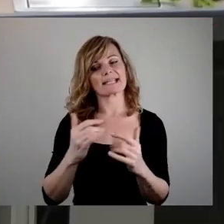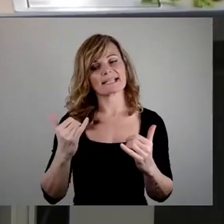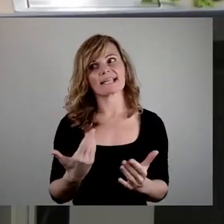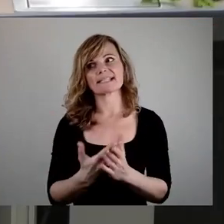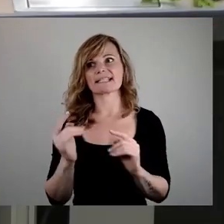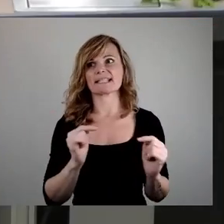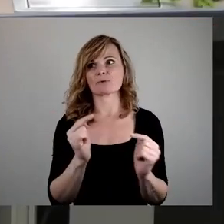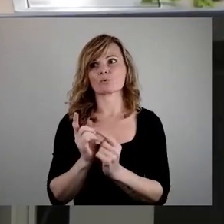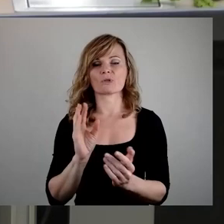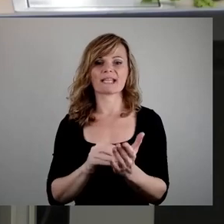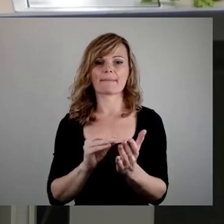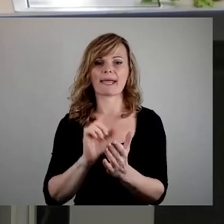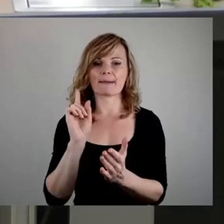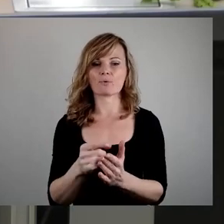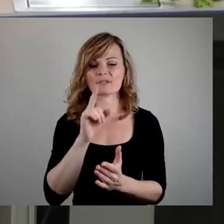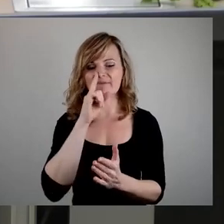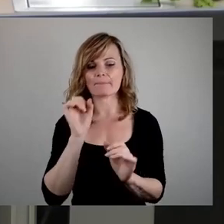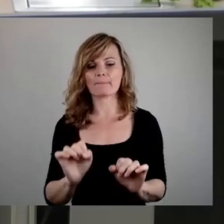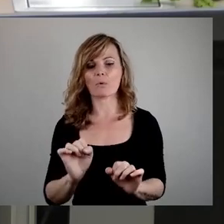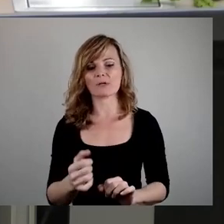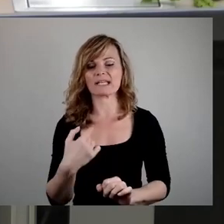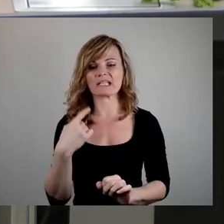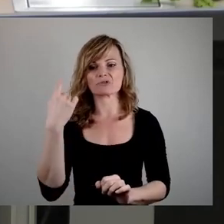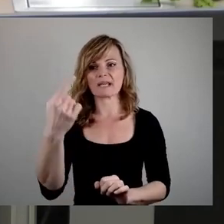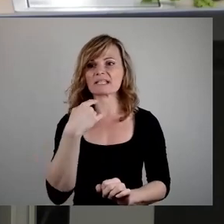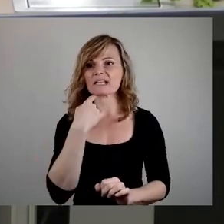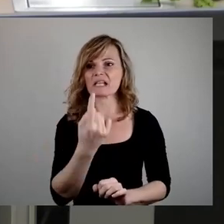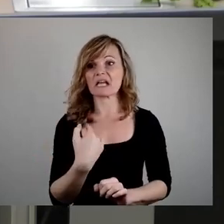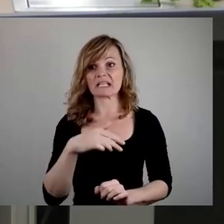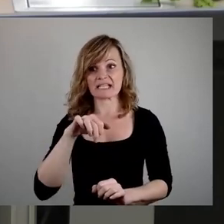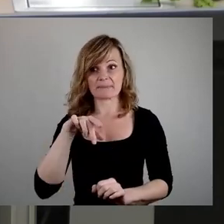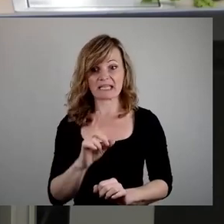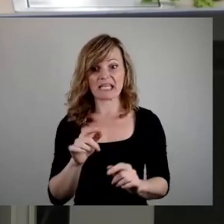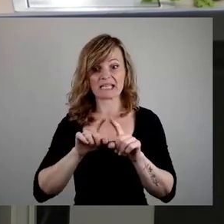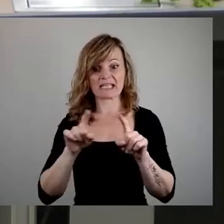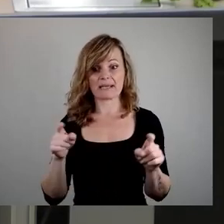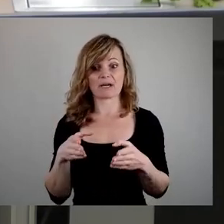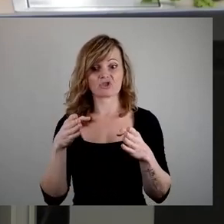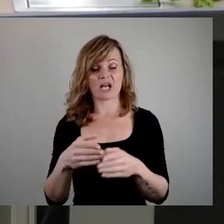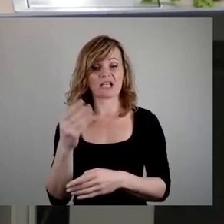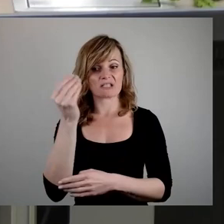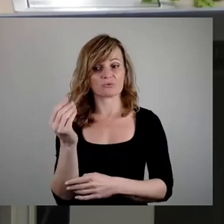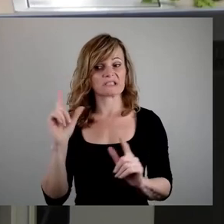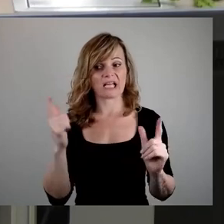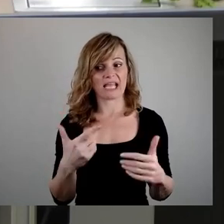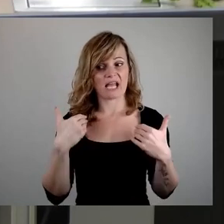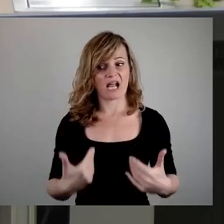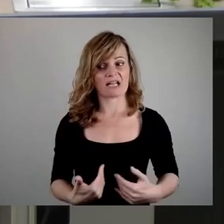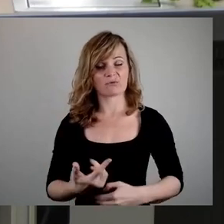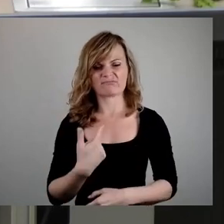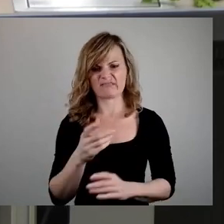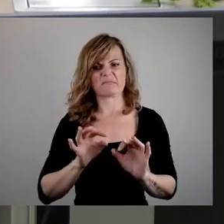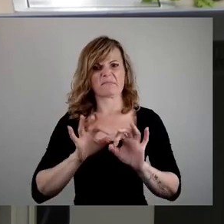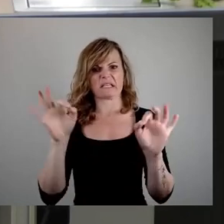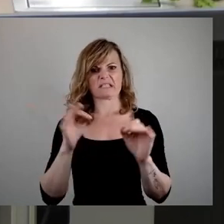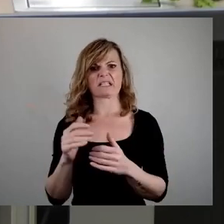beteiligen, weil es sonst möglicherweise heißt, die SPD hätte zum Thema Straßenkunst keine Haltung mehr. Mir wäre es deutlich lieber gewesen, die demokratischen Fraktionen